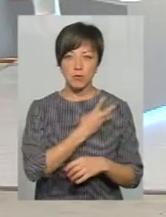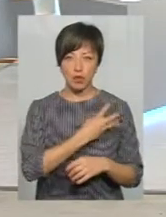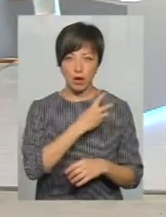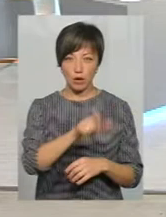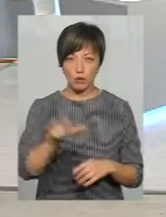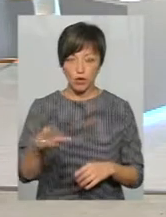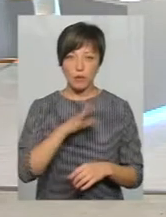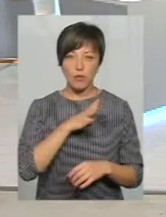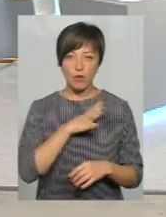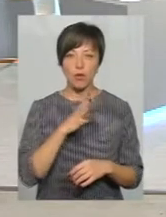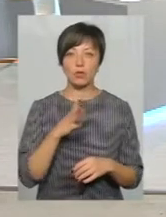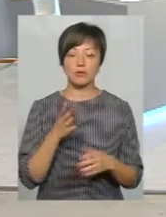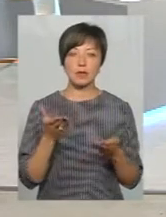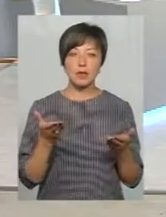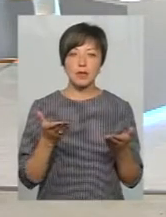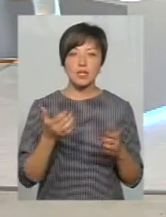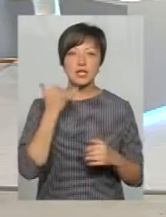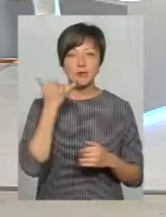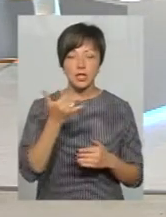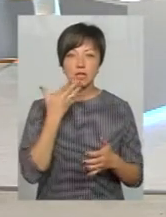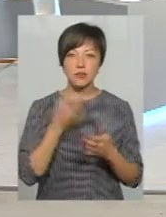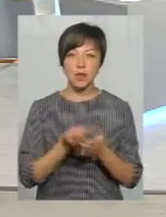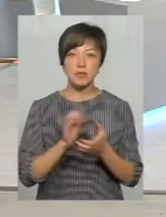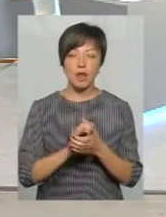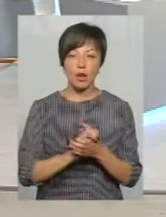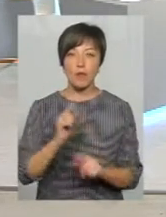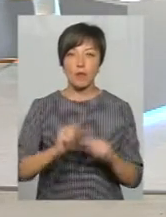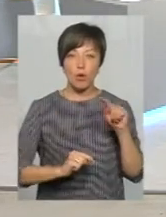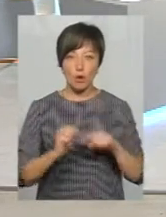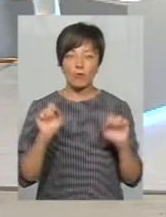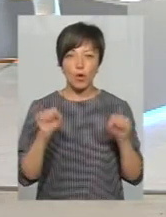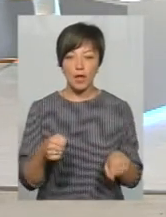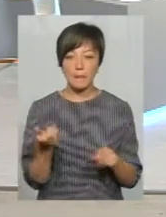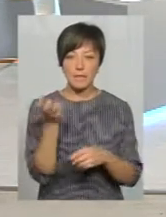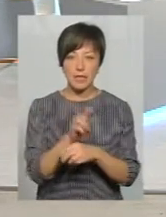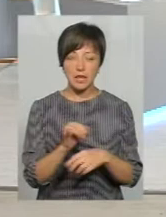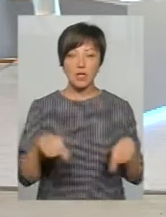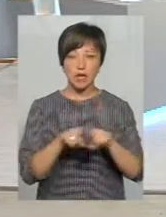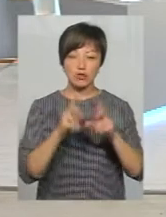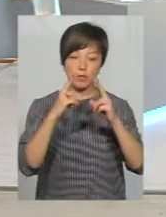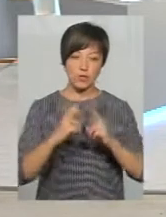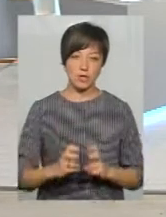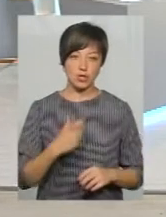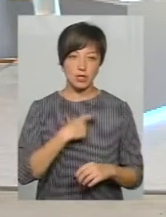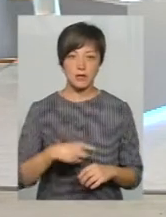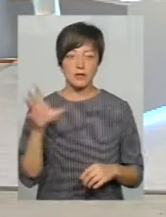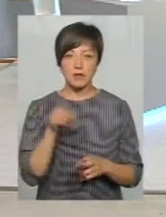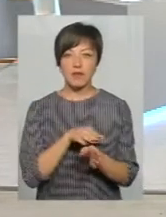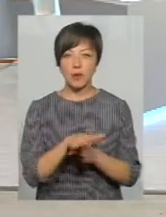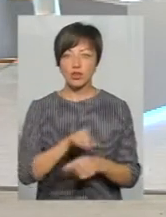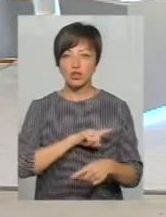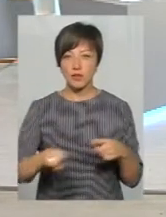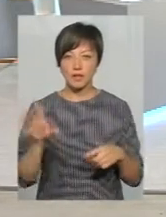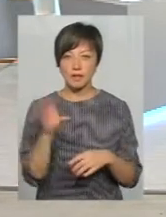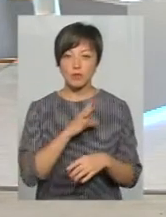було багато заохочуючих, навіть дзвонили своїм знайомим, родичам, які могли підійти і теж обстежитися. Все виконувалось дуже